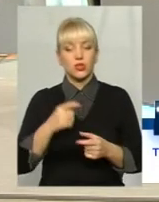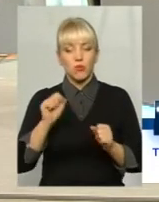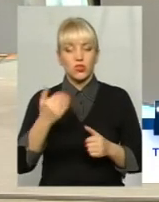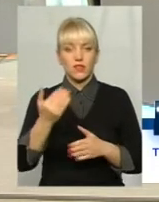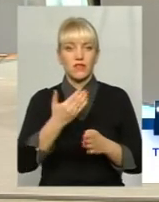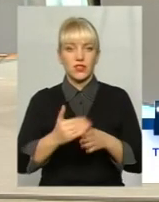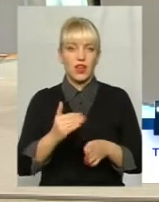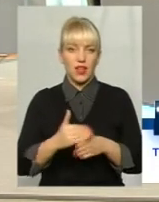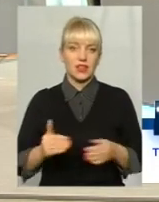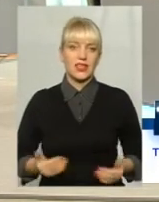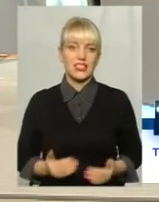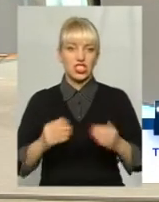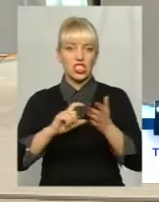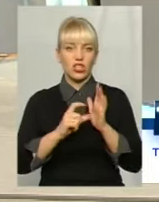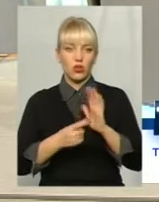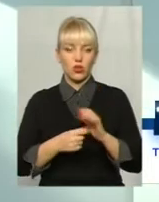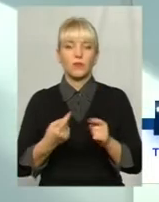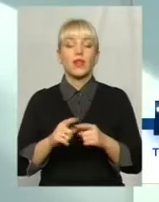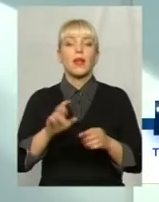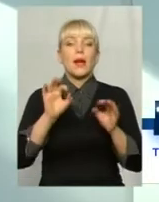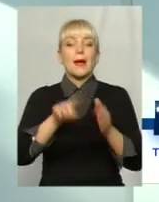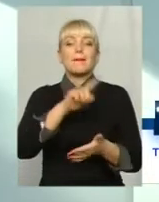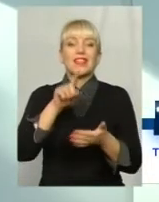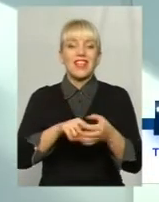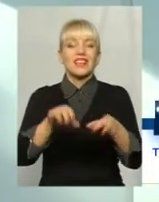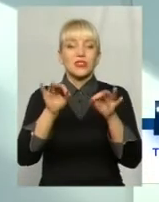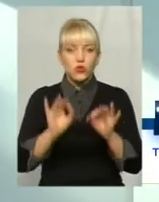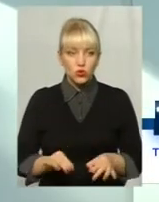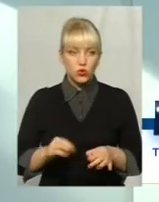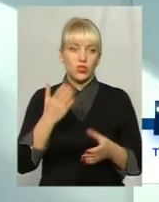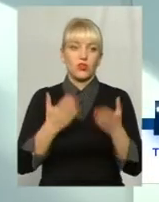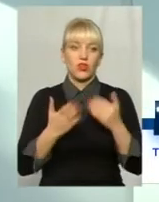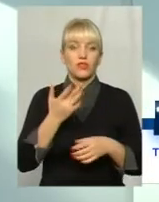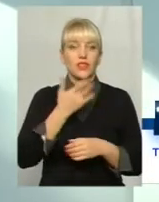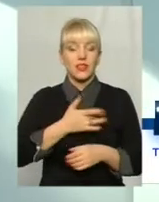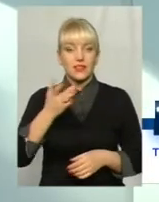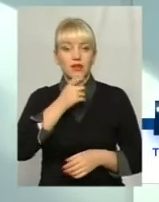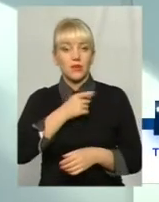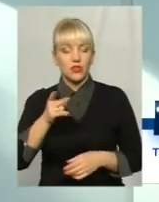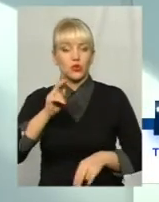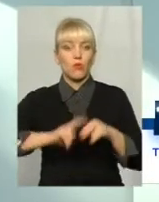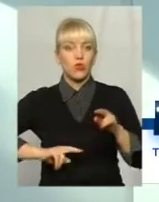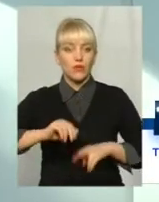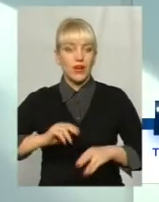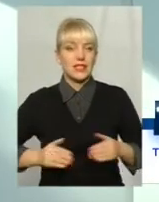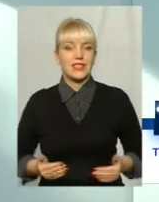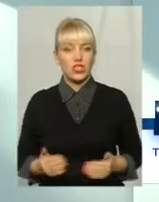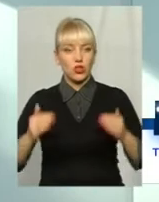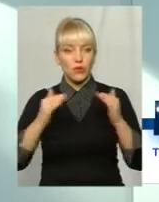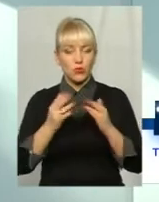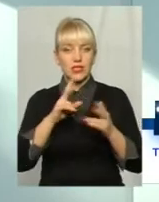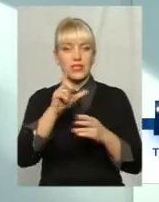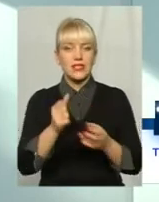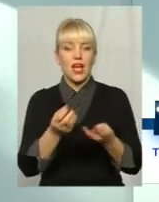Будемо казати нашого слухача, питання дуже слушне. Ну, але хочу сказати, якщо в радянський період будувалися житлові будинки за рахунок